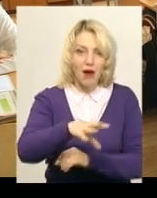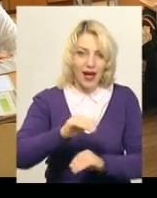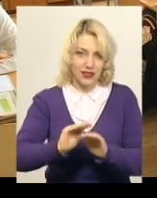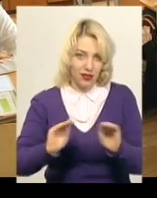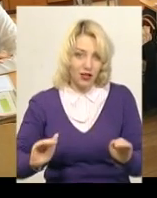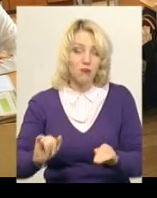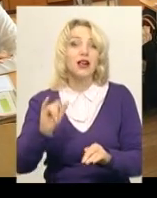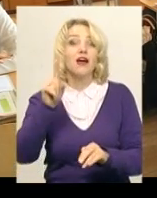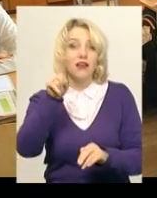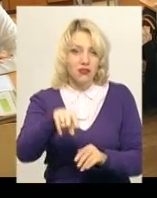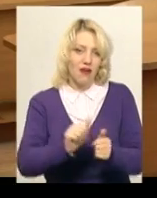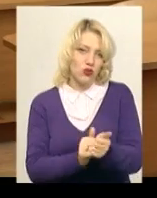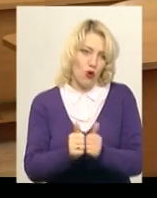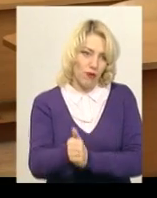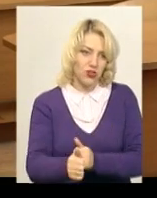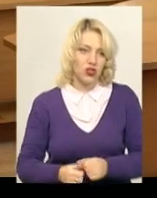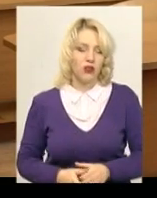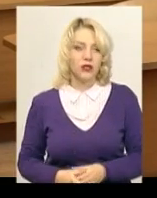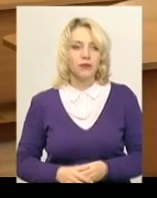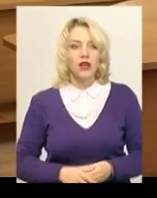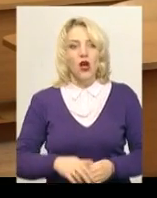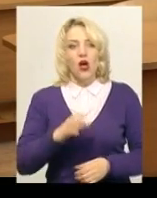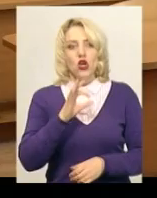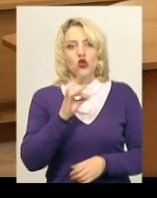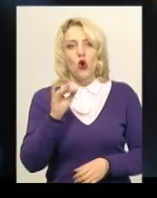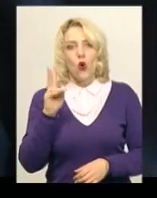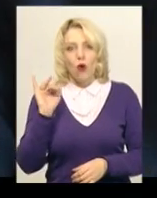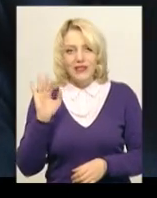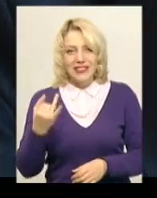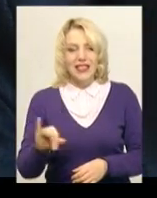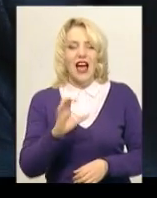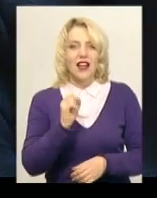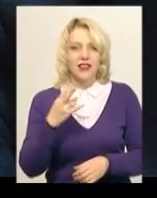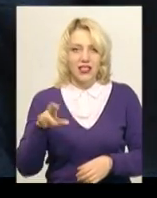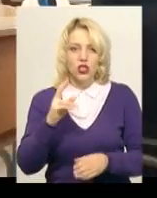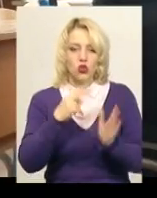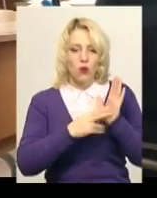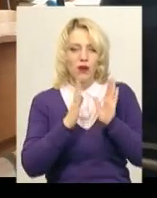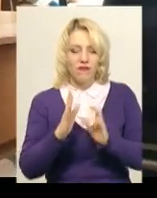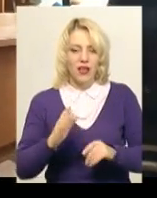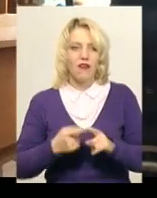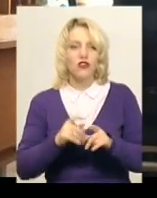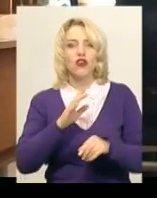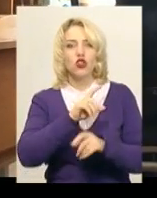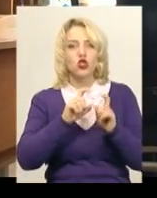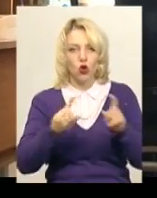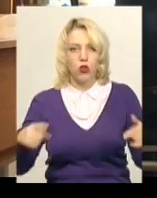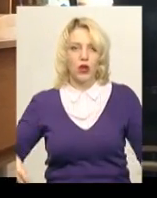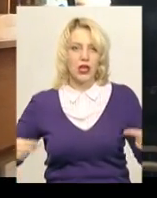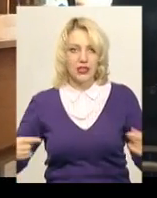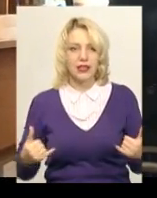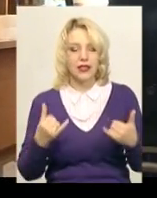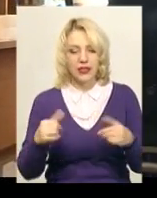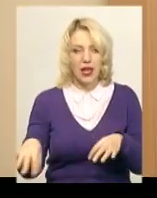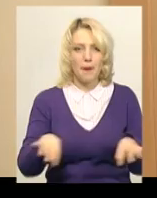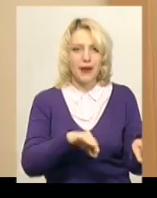навіть опережають. Андрій Сороковський, учень сьомого В інклюзивного класу, в школу приїжджає на колясці. Для пересування з